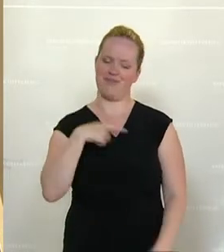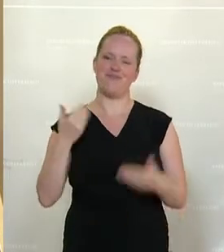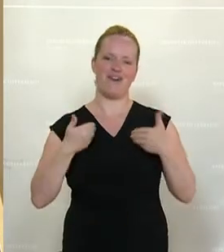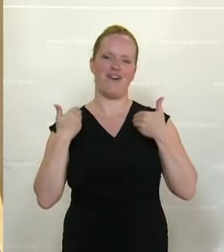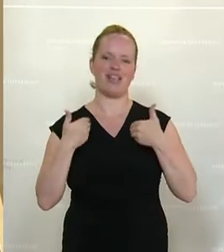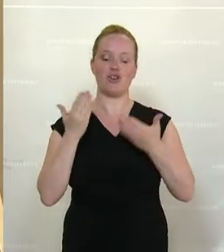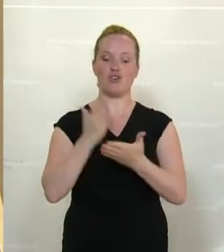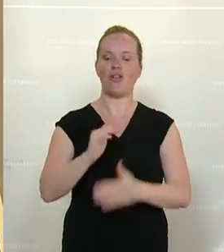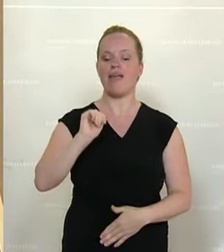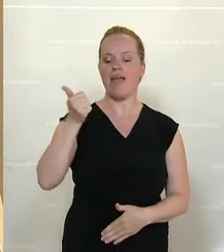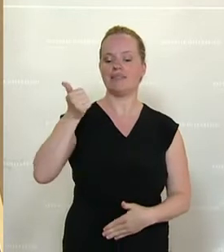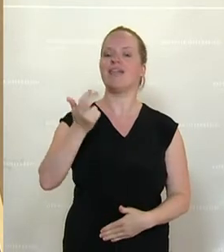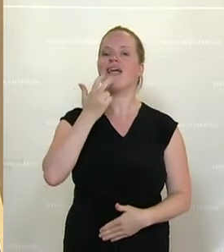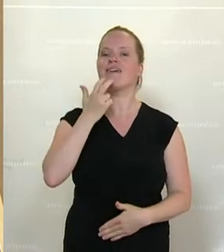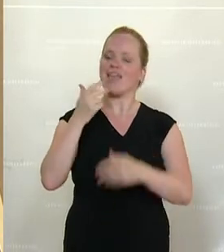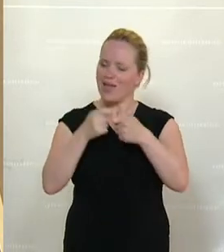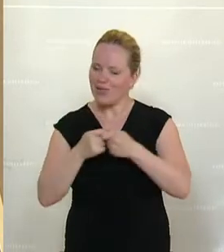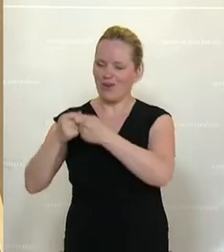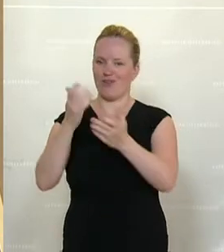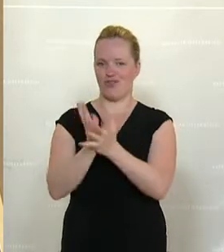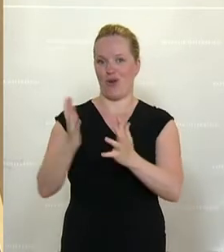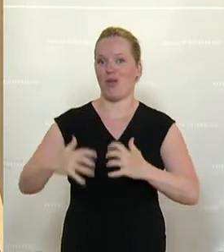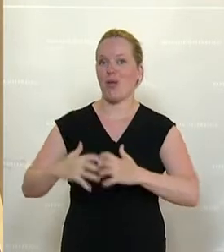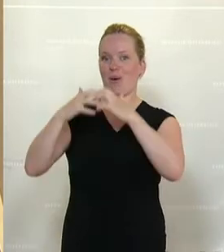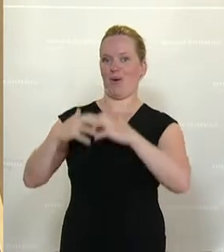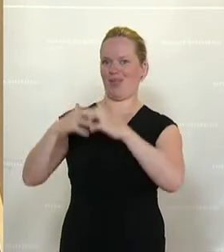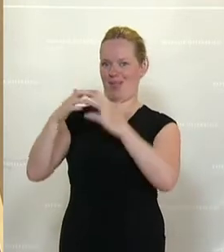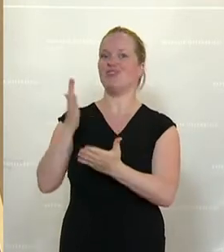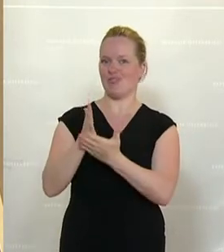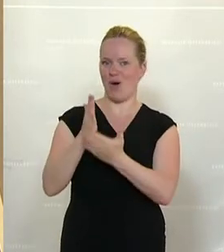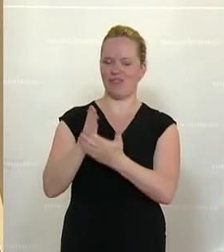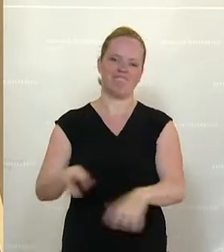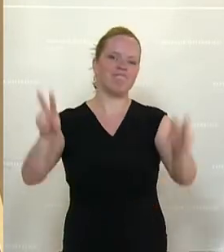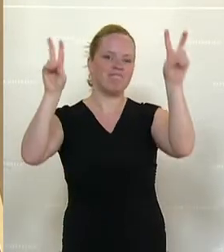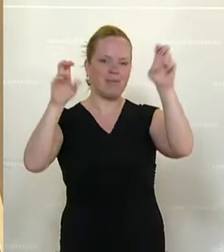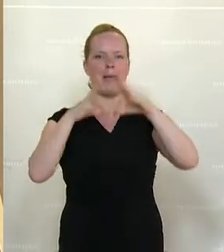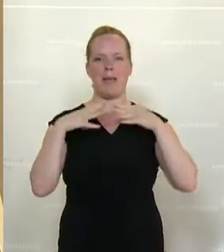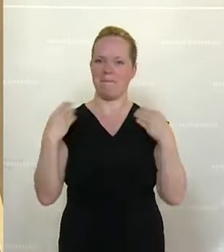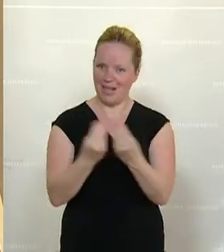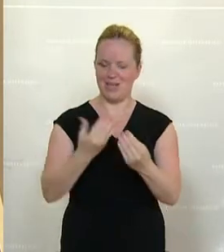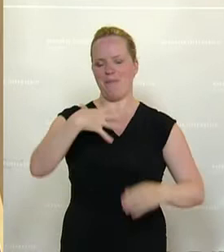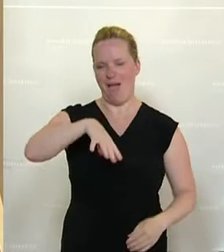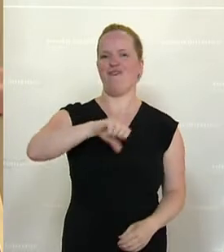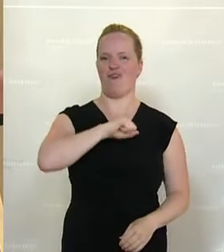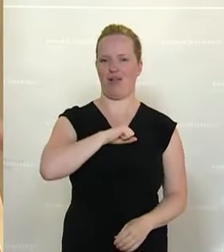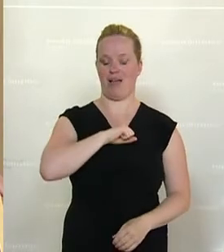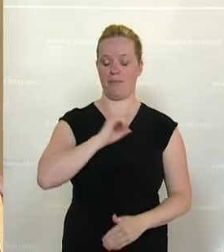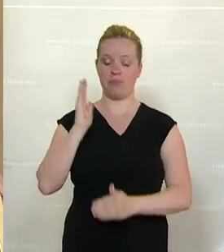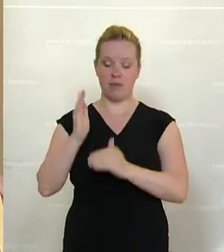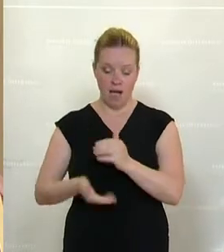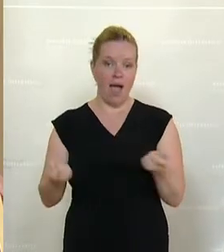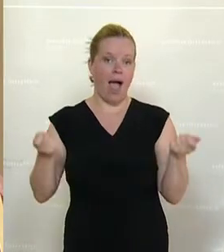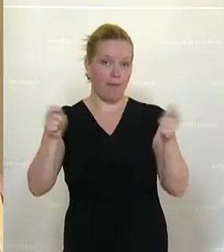dass auch schon die ersten Energiegenossenschaften gegründet wurden, nämlich unter dem Motto gemeinsam erfolgreich. Zum Abschluss.